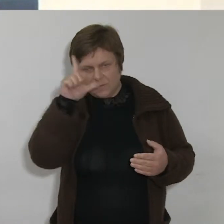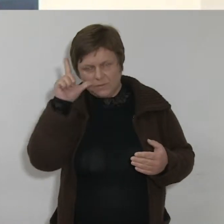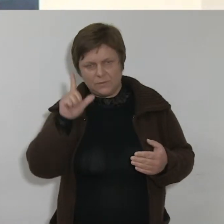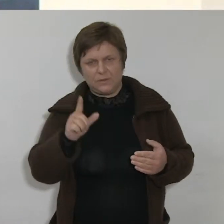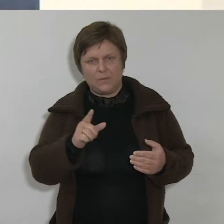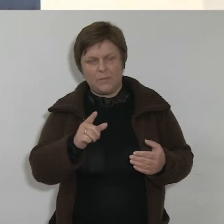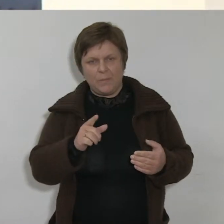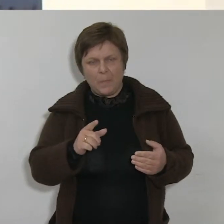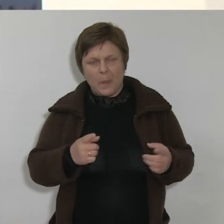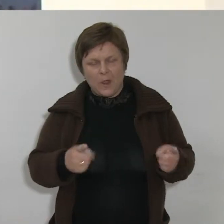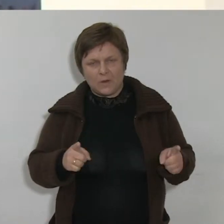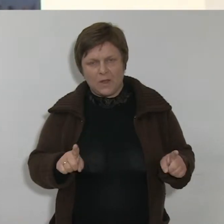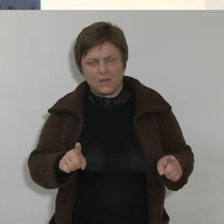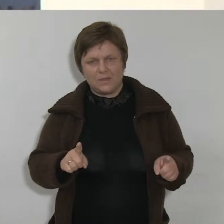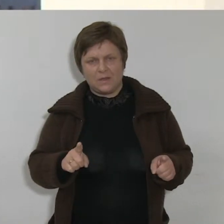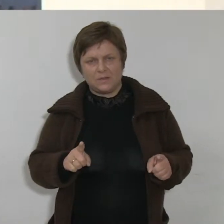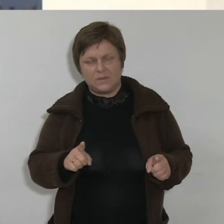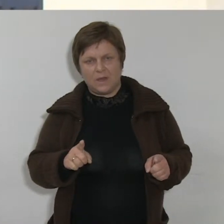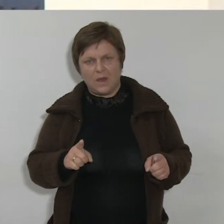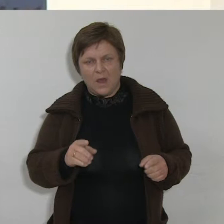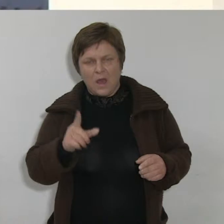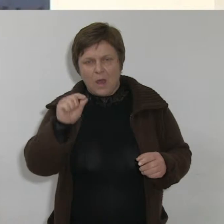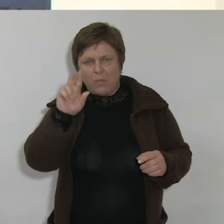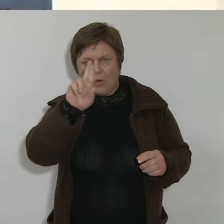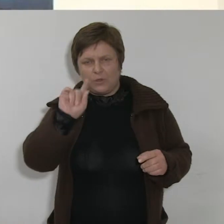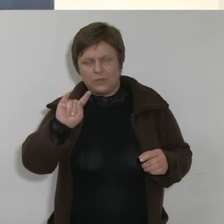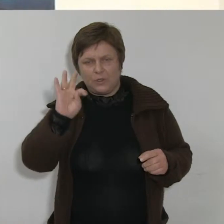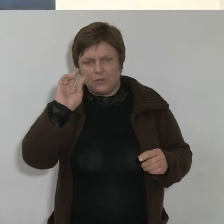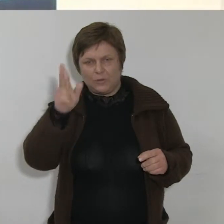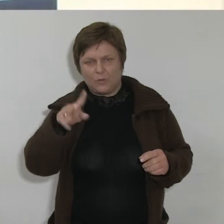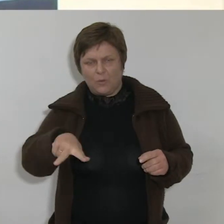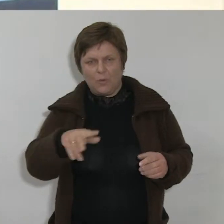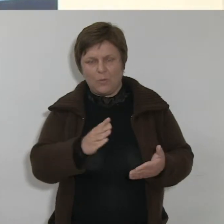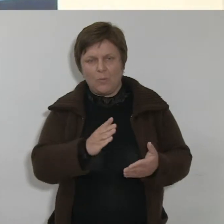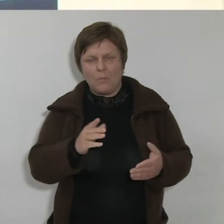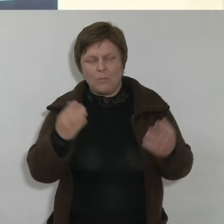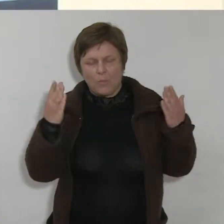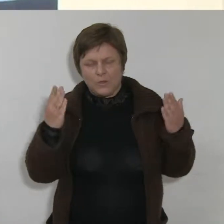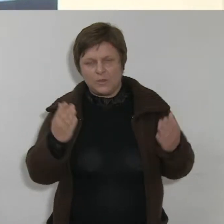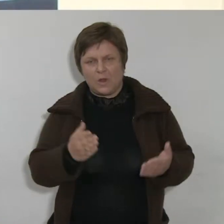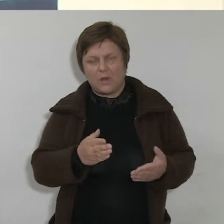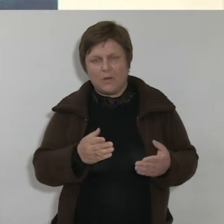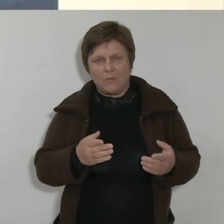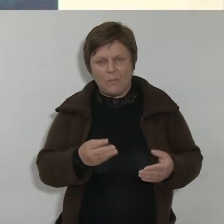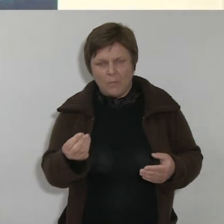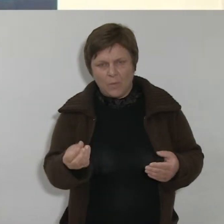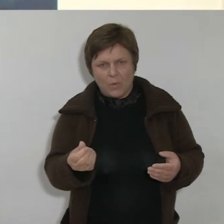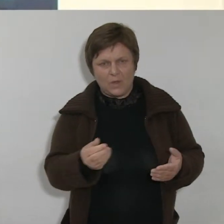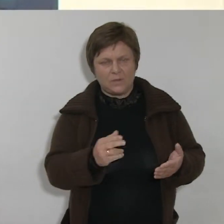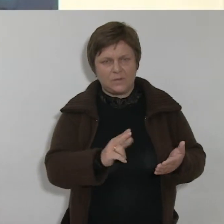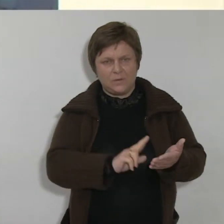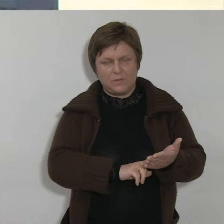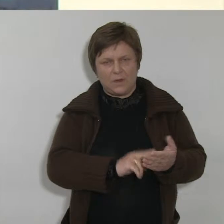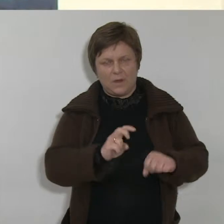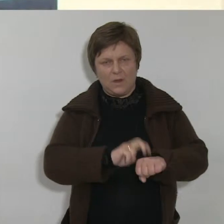pożytku publicznego właśnie finansują leczenie dzieci niepełnosprawnych. No i pomagajmy w ten sposób.